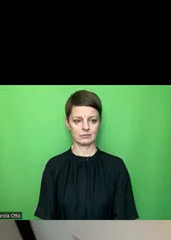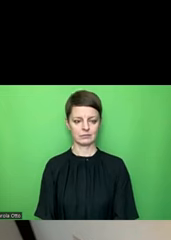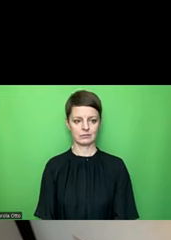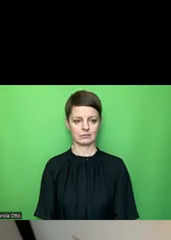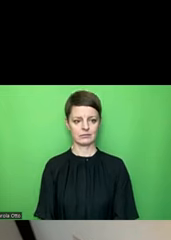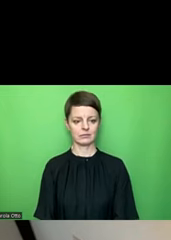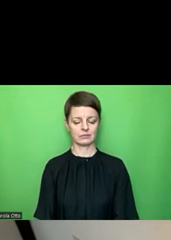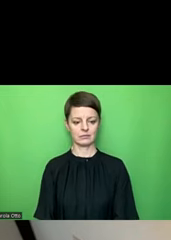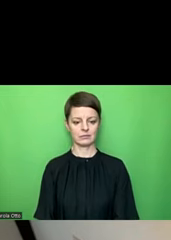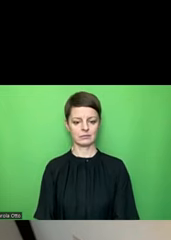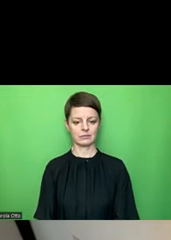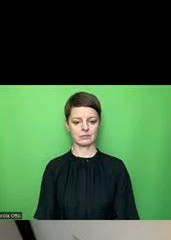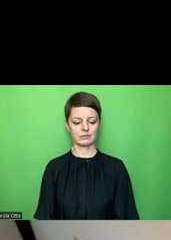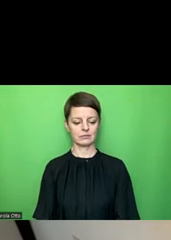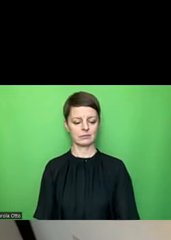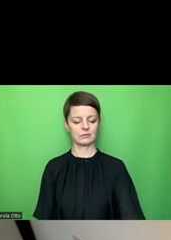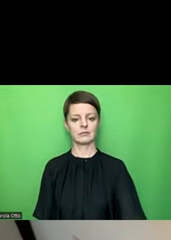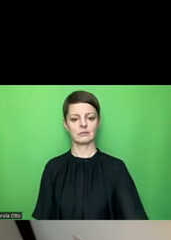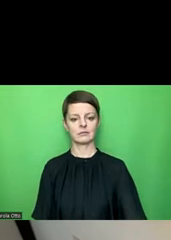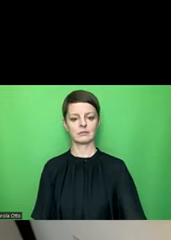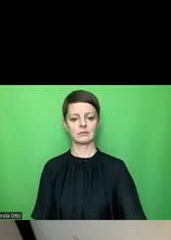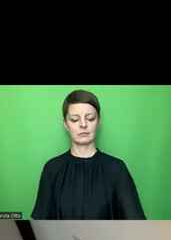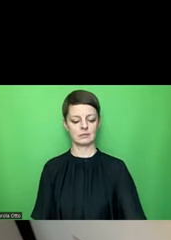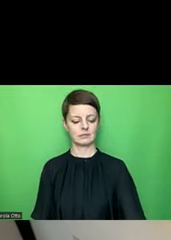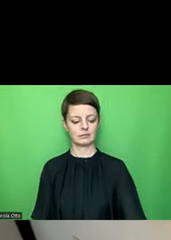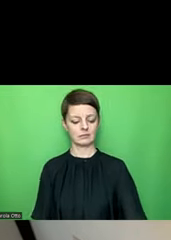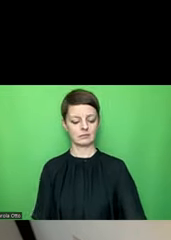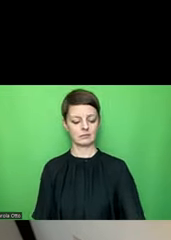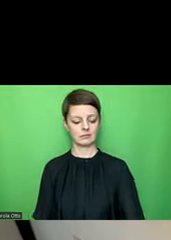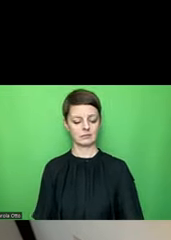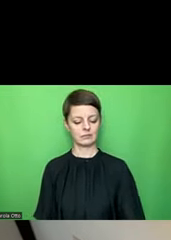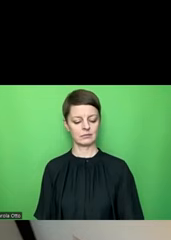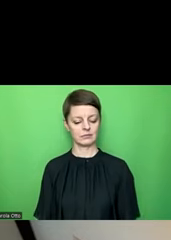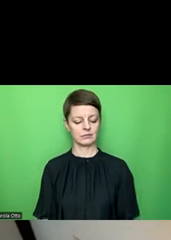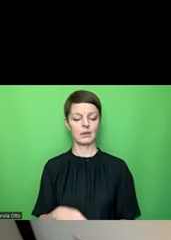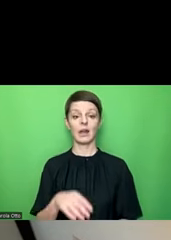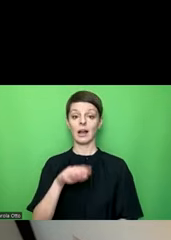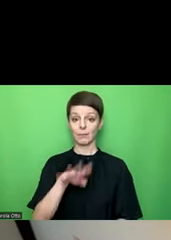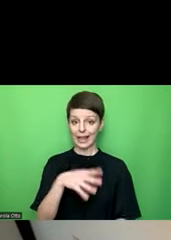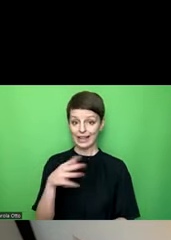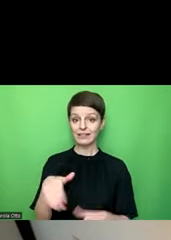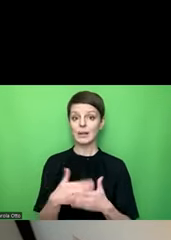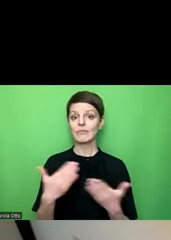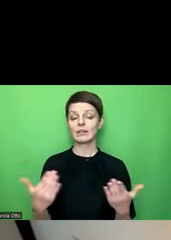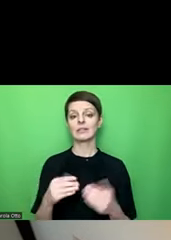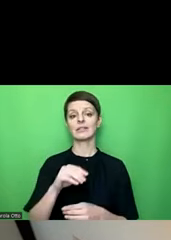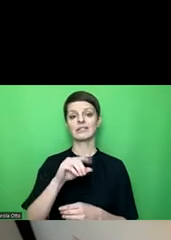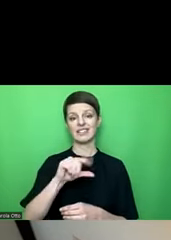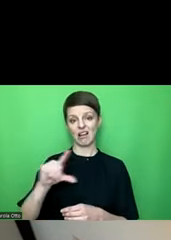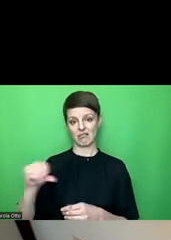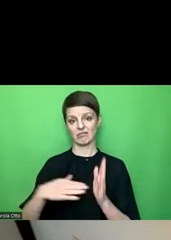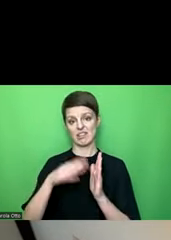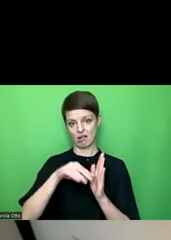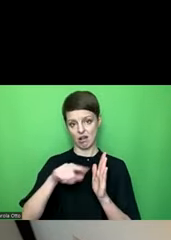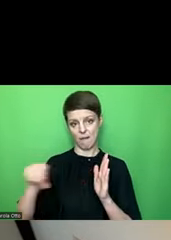Bei Excel gibt es auch, außer diesen Texten in den Tabellenzellen gibt es eben auch noch Diagramme, da wird man gleich dazu kommen,